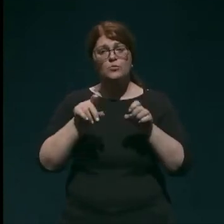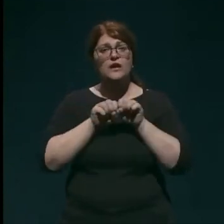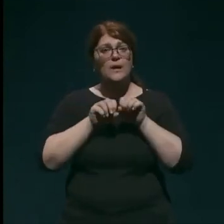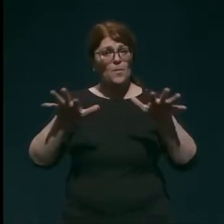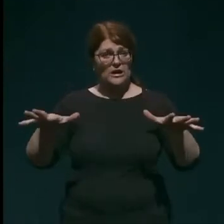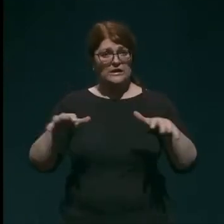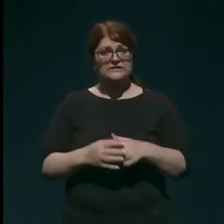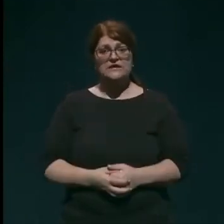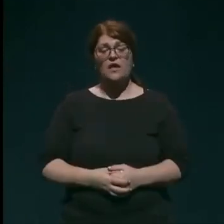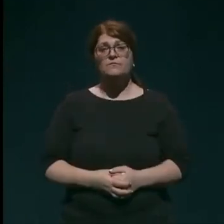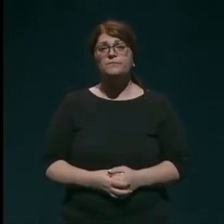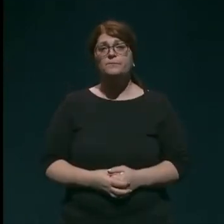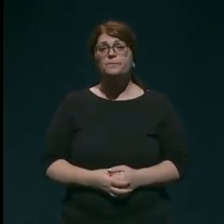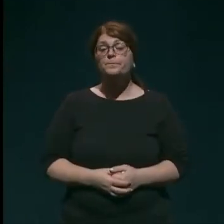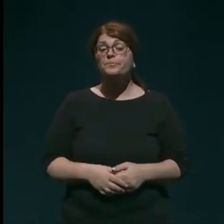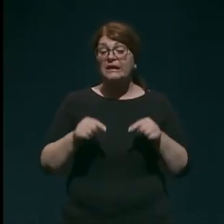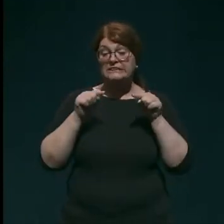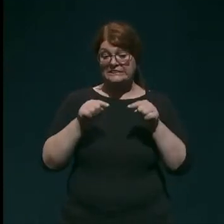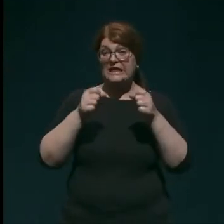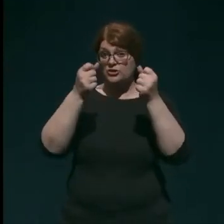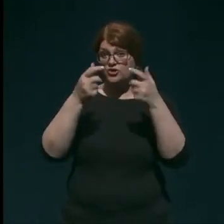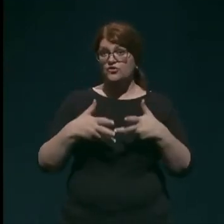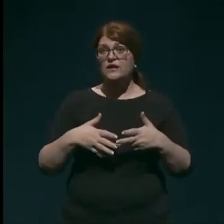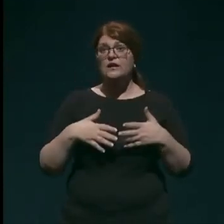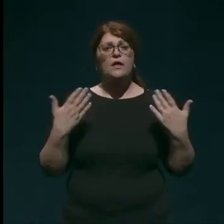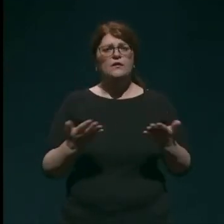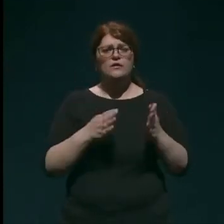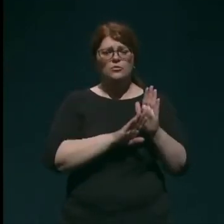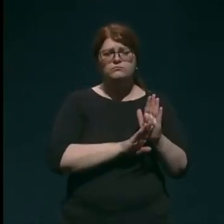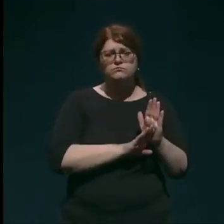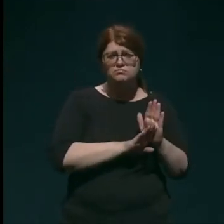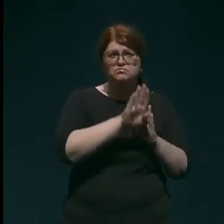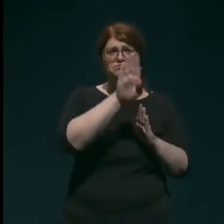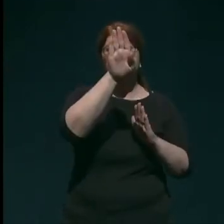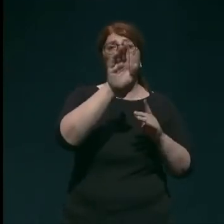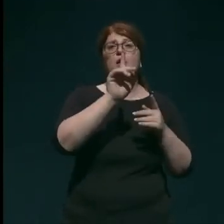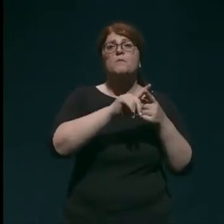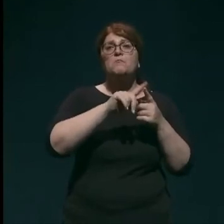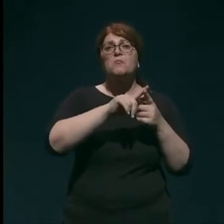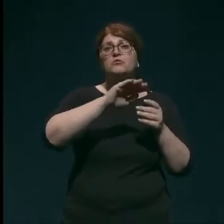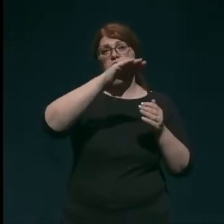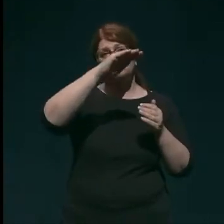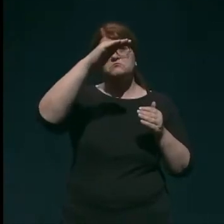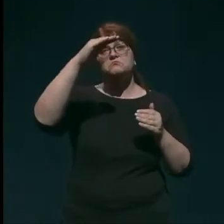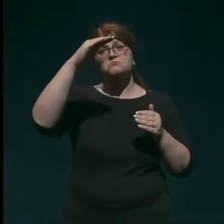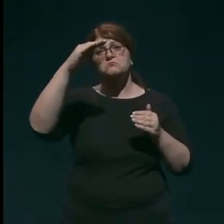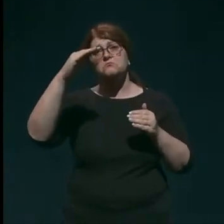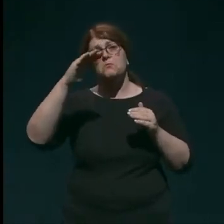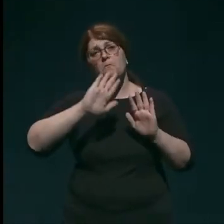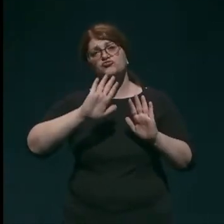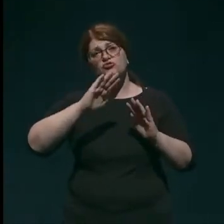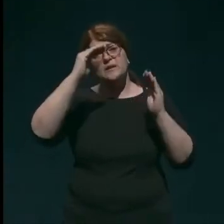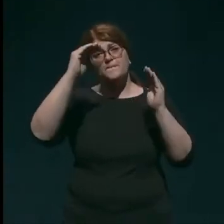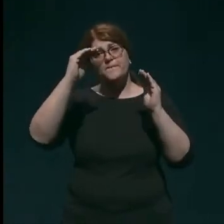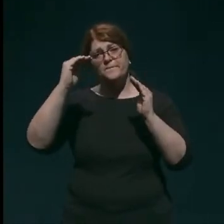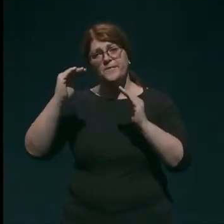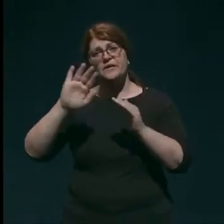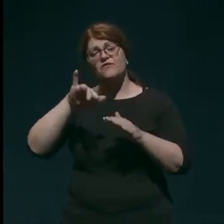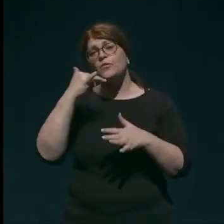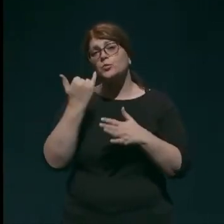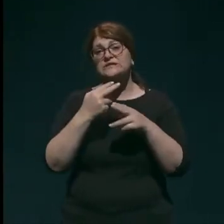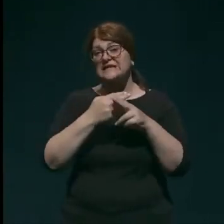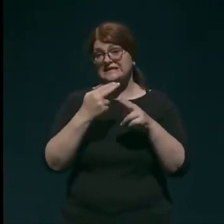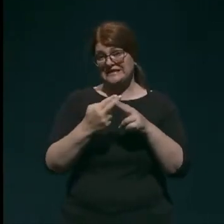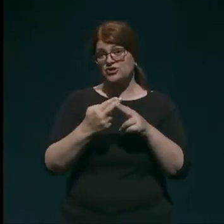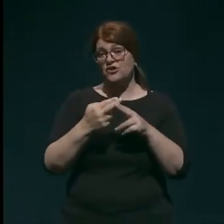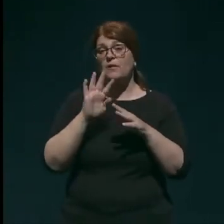Vidite, da številke po hitrem porastu so dejansko trendi v upadanju v vseh državah tukaj le na štetih po